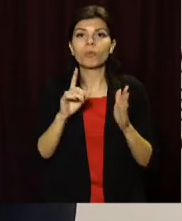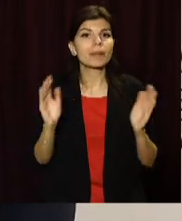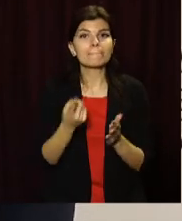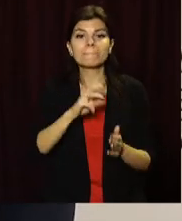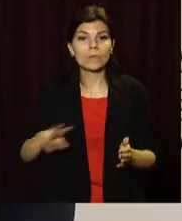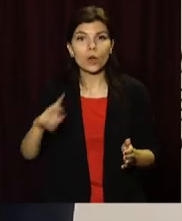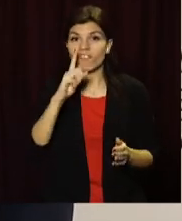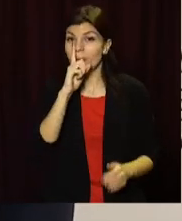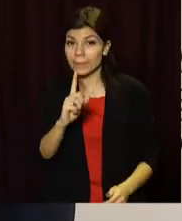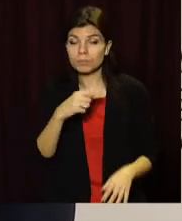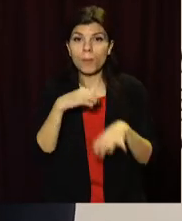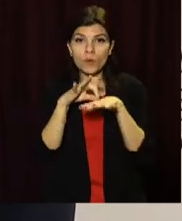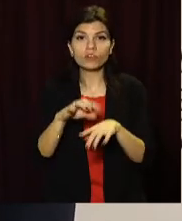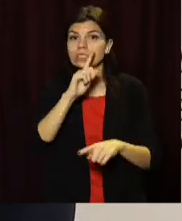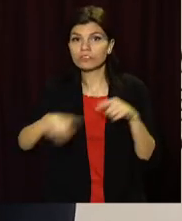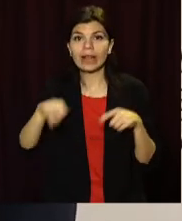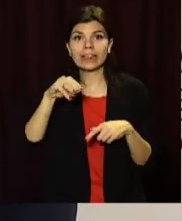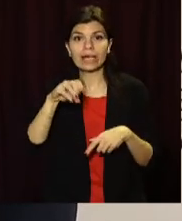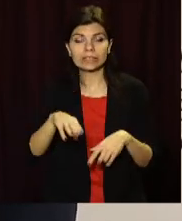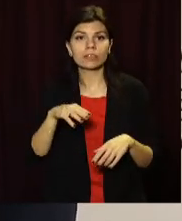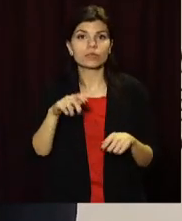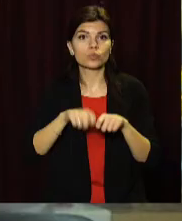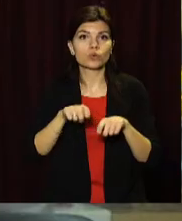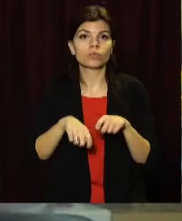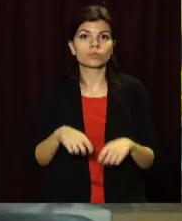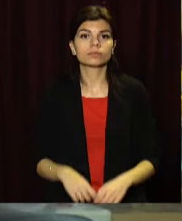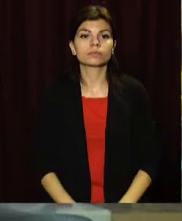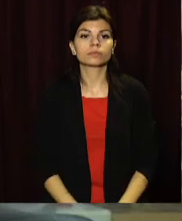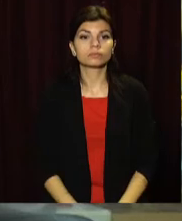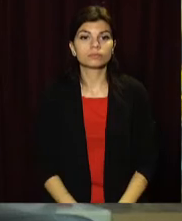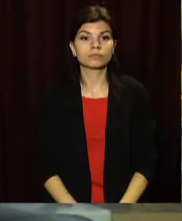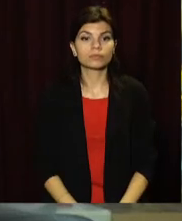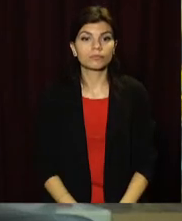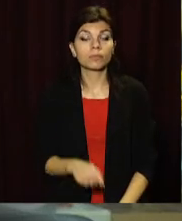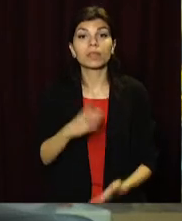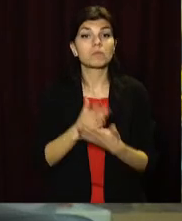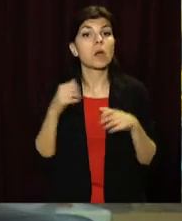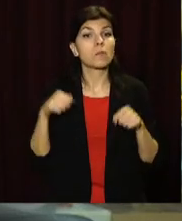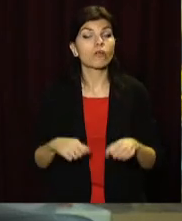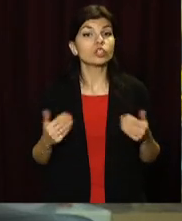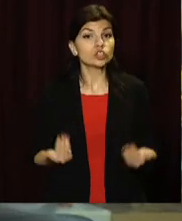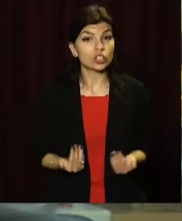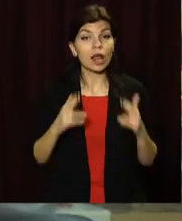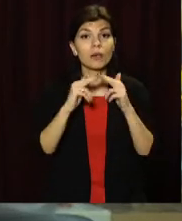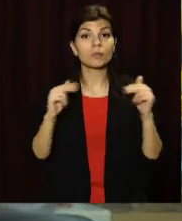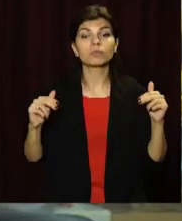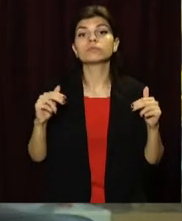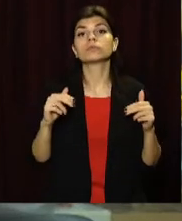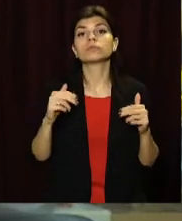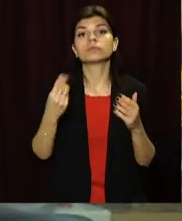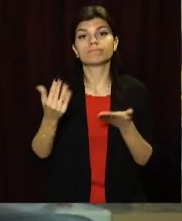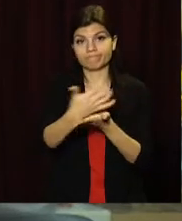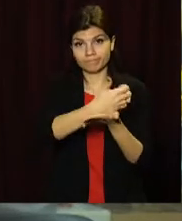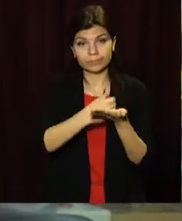тестувань в місяць ми проводили швидкими тестами на антиген. Мають право жити. У Дніпрі благодійники збирають